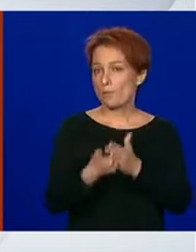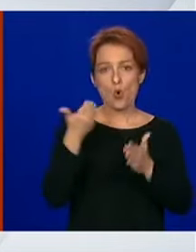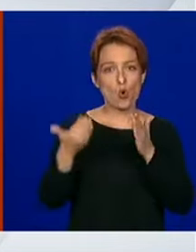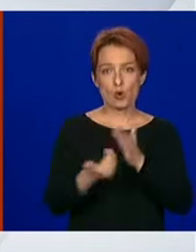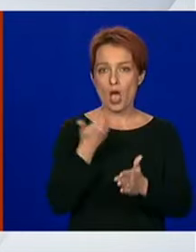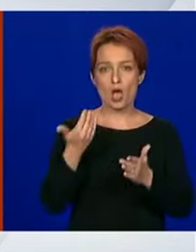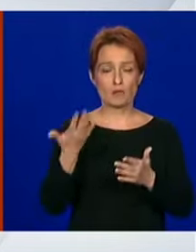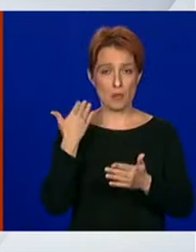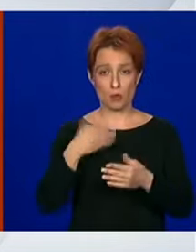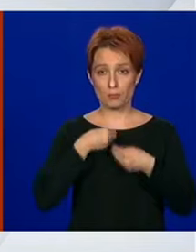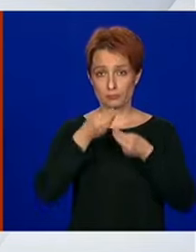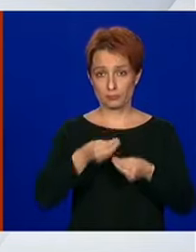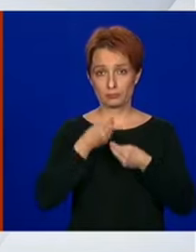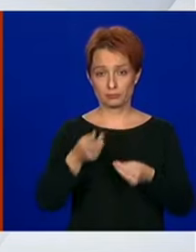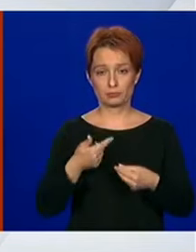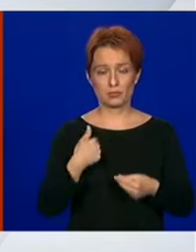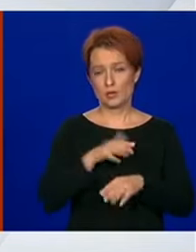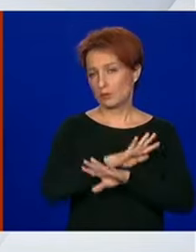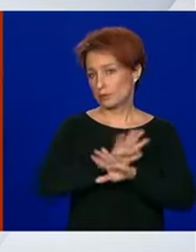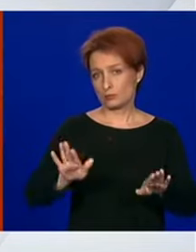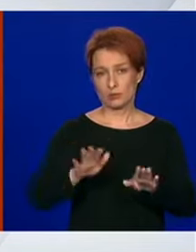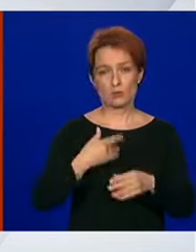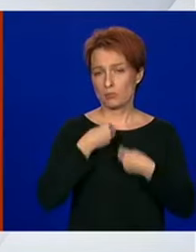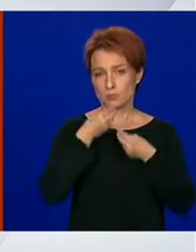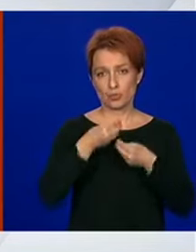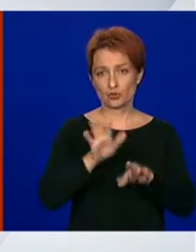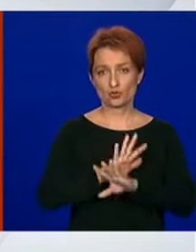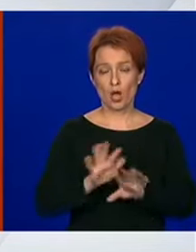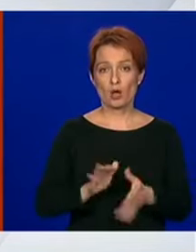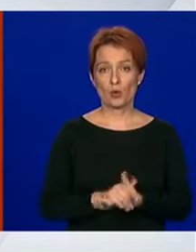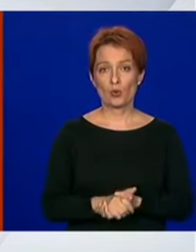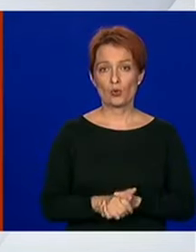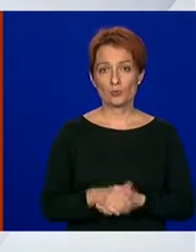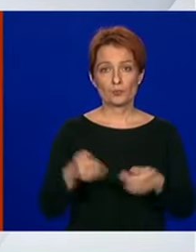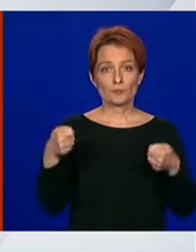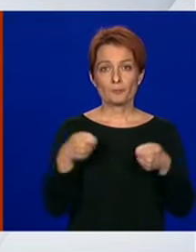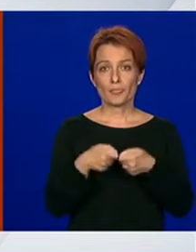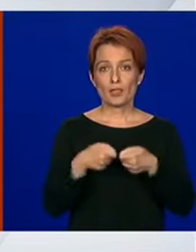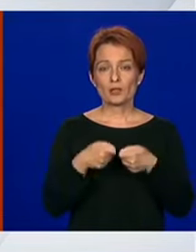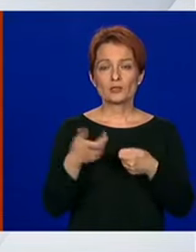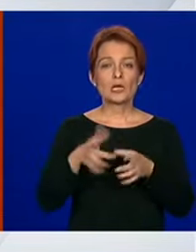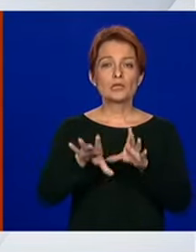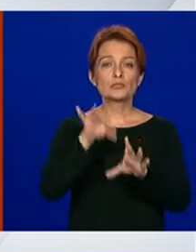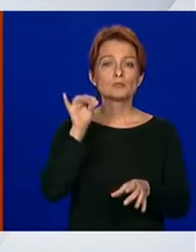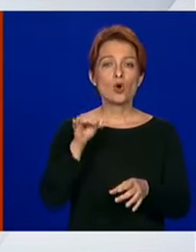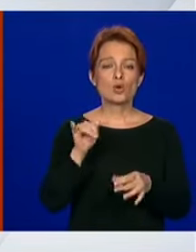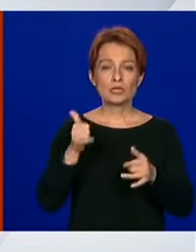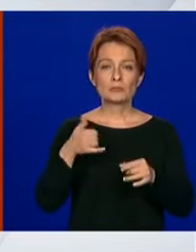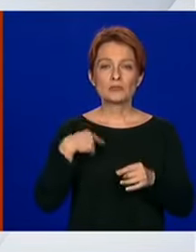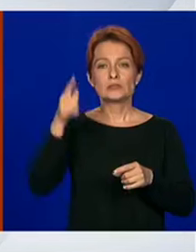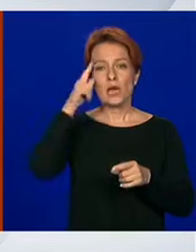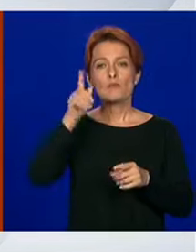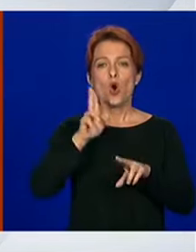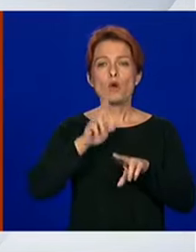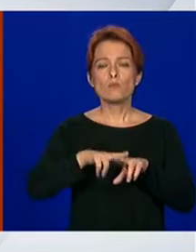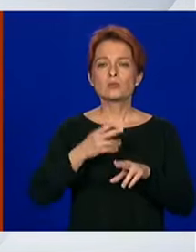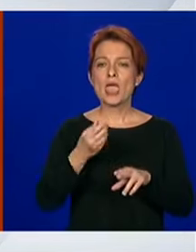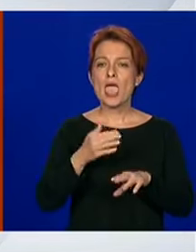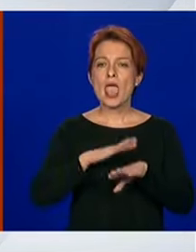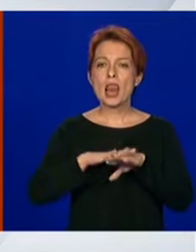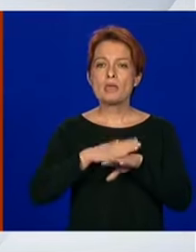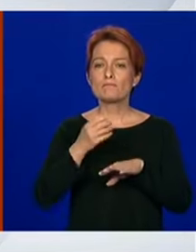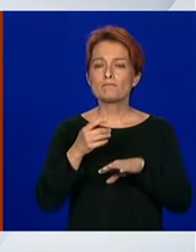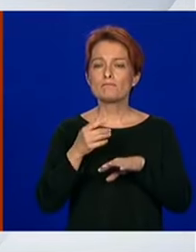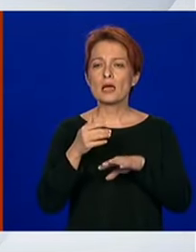prije dakle ne bih o tom dobro evo vezano za izbore znači sad znamo da će biti ili u lipnju ili u